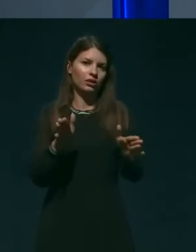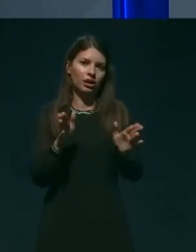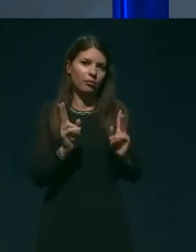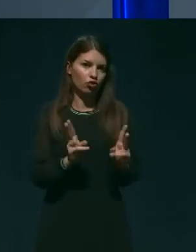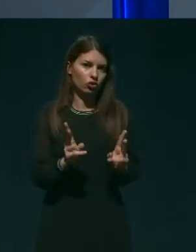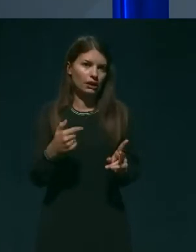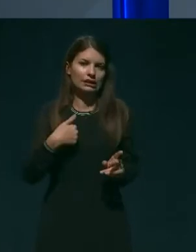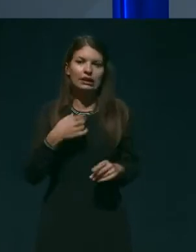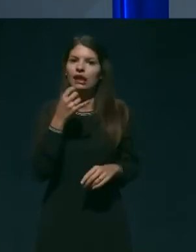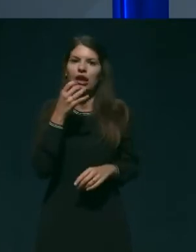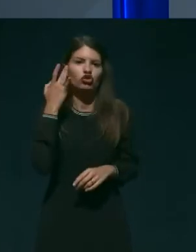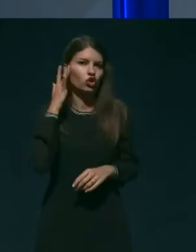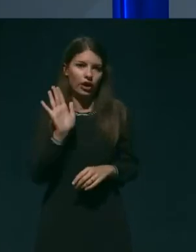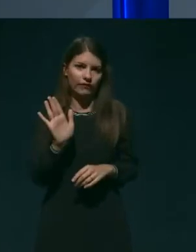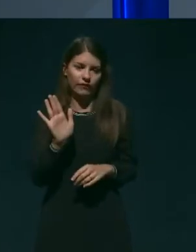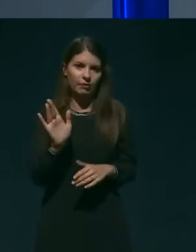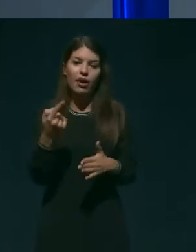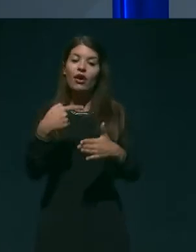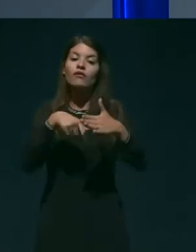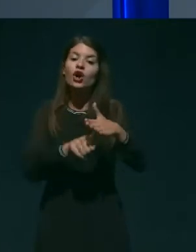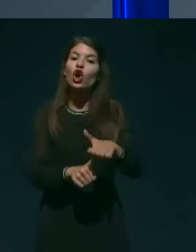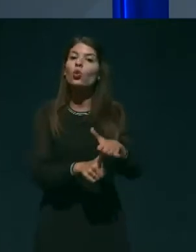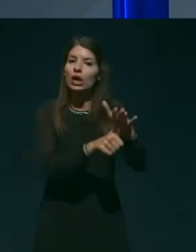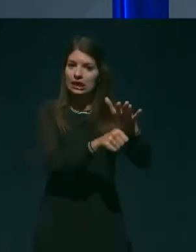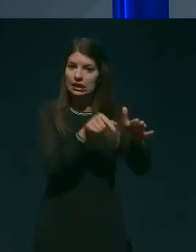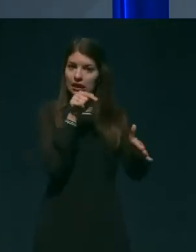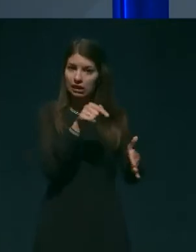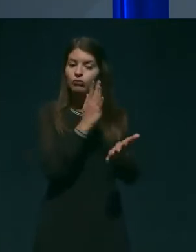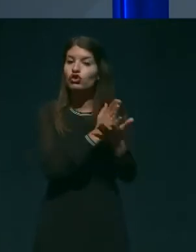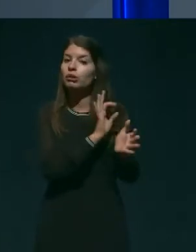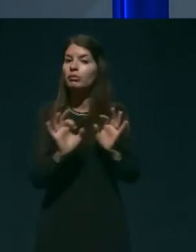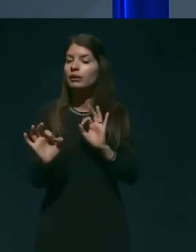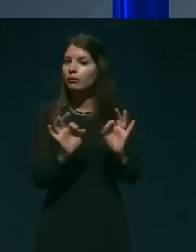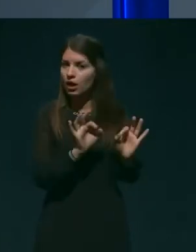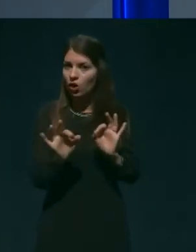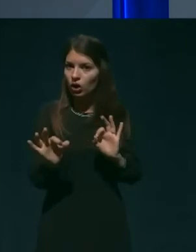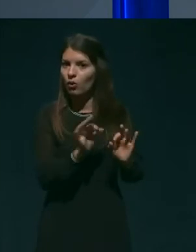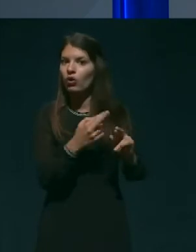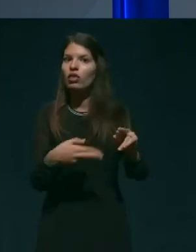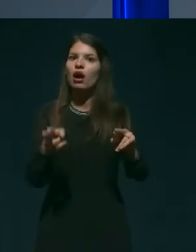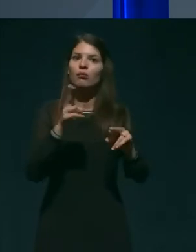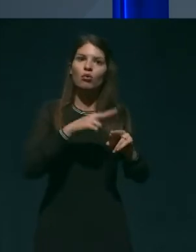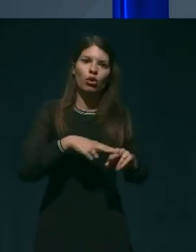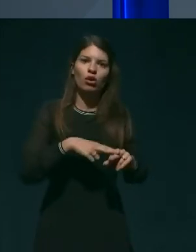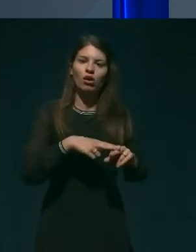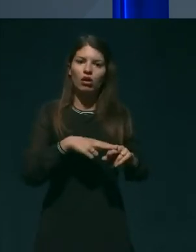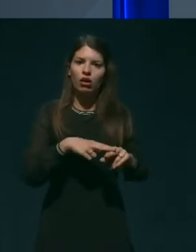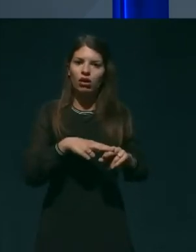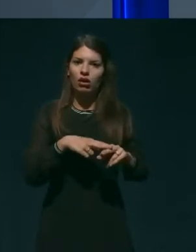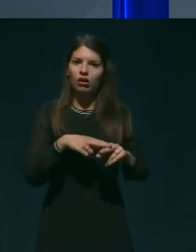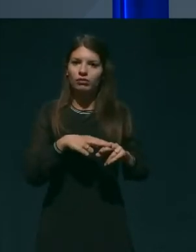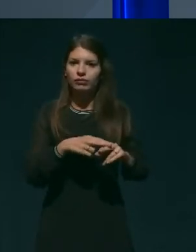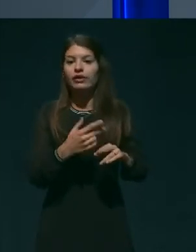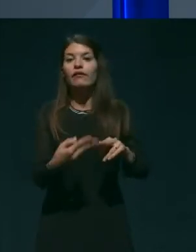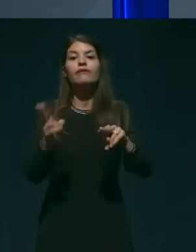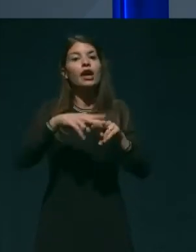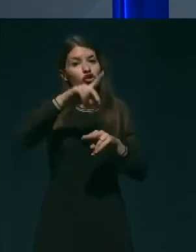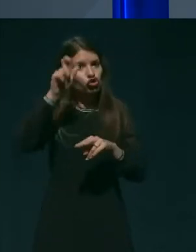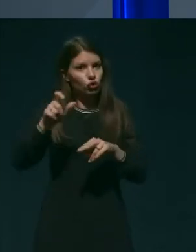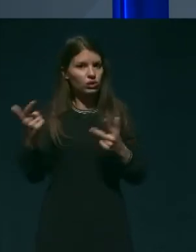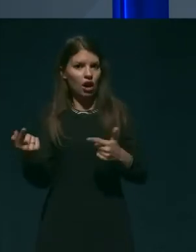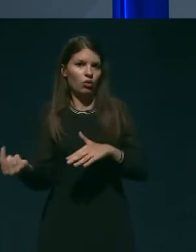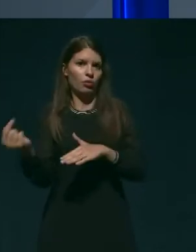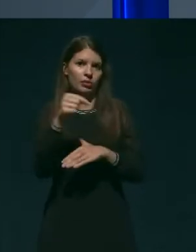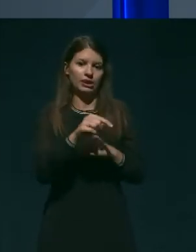oseznanja na v kliničnem centru. Vse pripravljamo na bolj obsežne obiske. Drugo